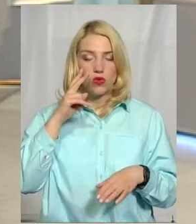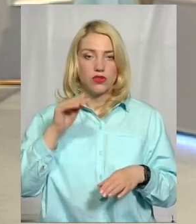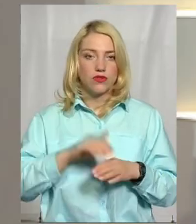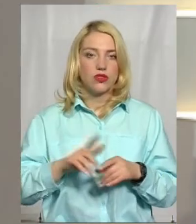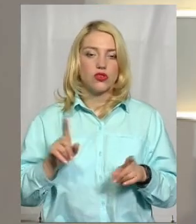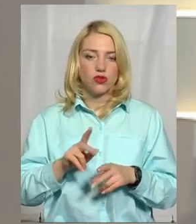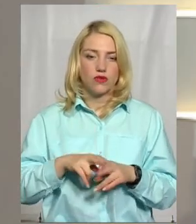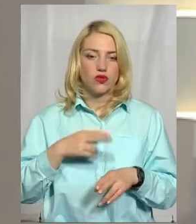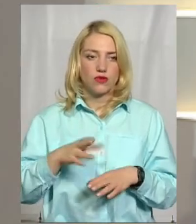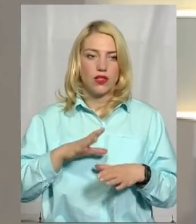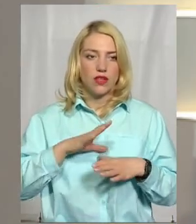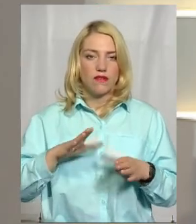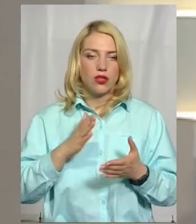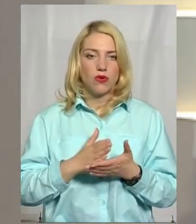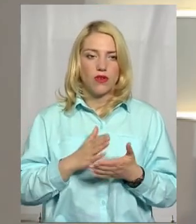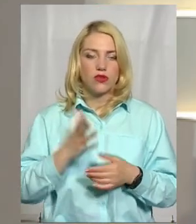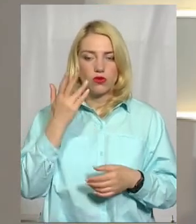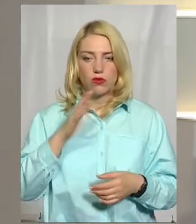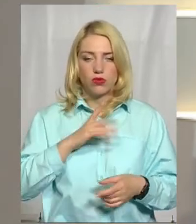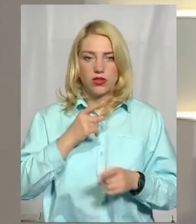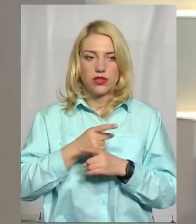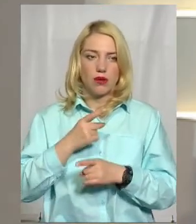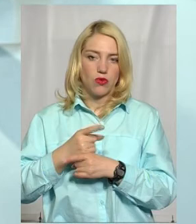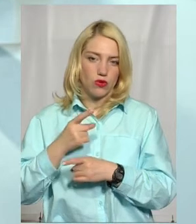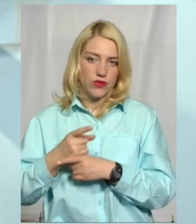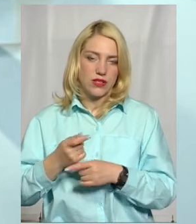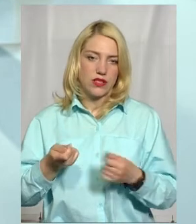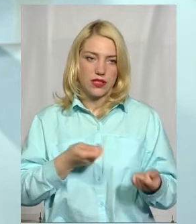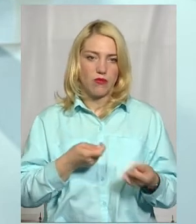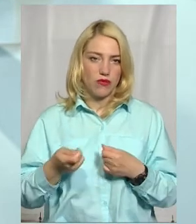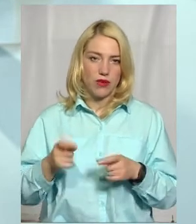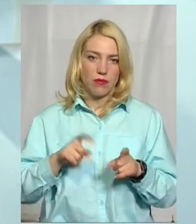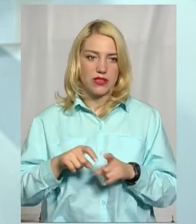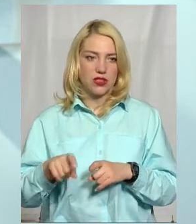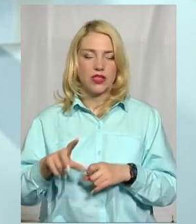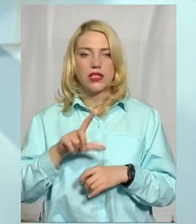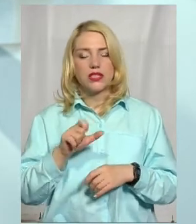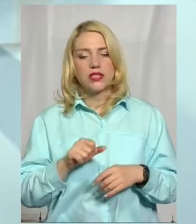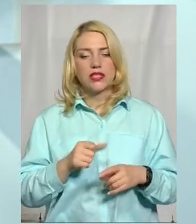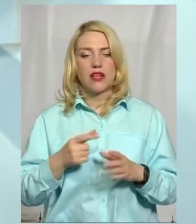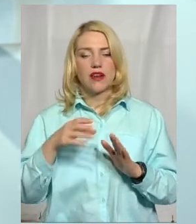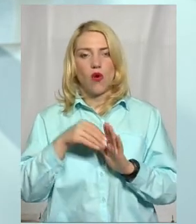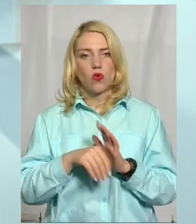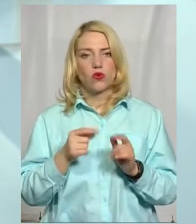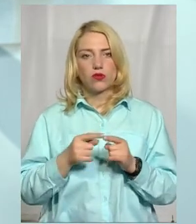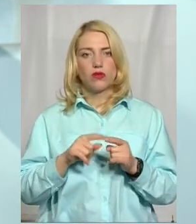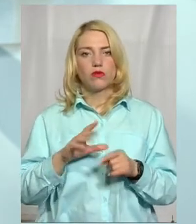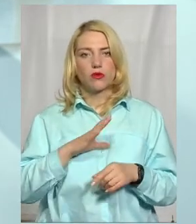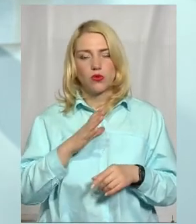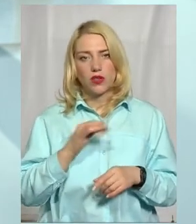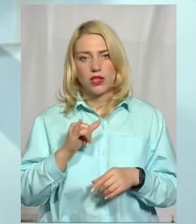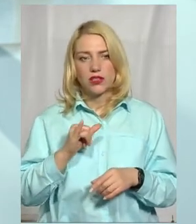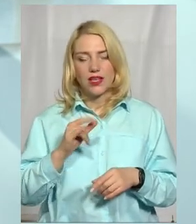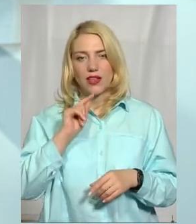відшкодування не відбувалося, коли були заборонені саме перевезення пасажирські. За рахунок цього, до речі, і відбулася